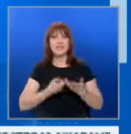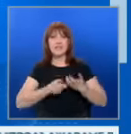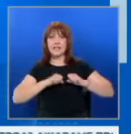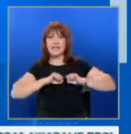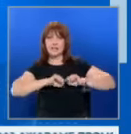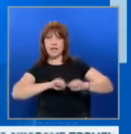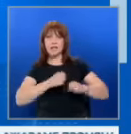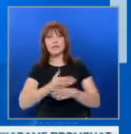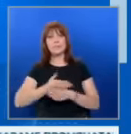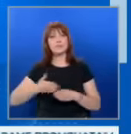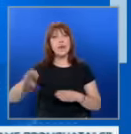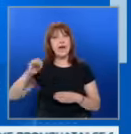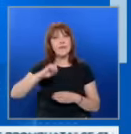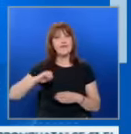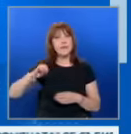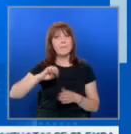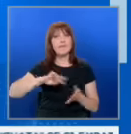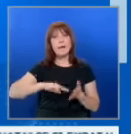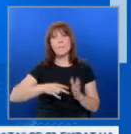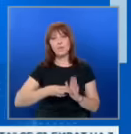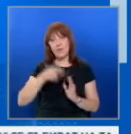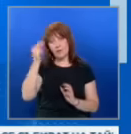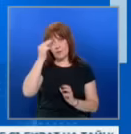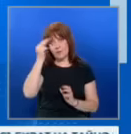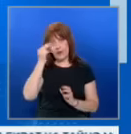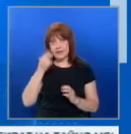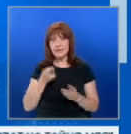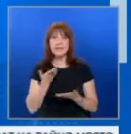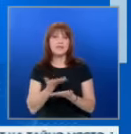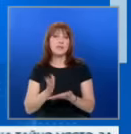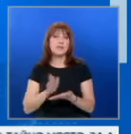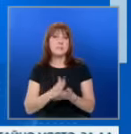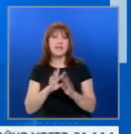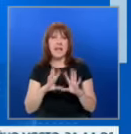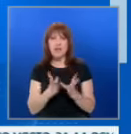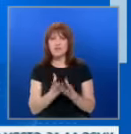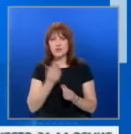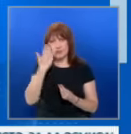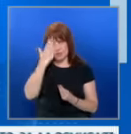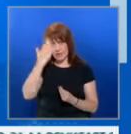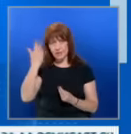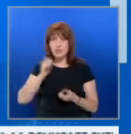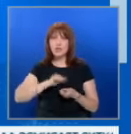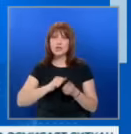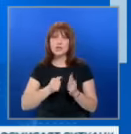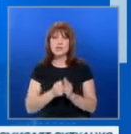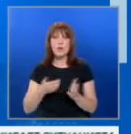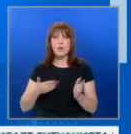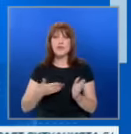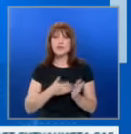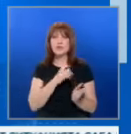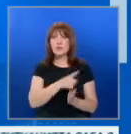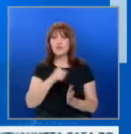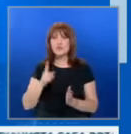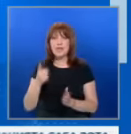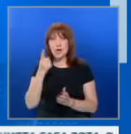продължаване на европейския модел в България, където благата се разпределят честно и че ще се борят срещу всеки опит